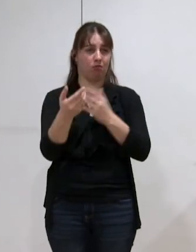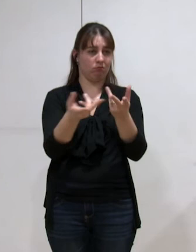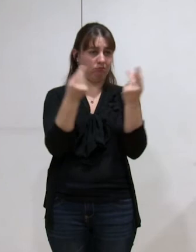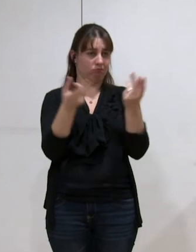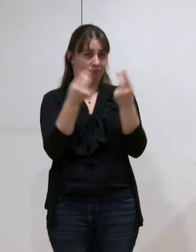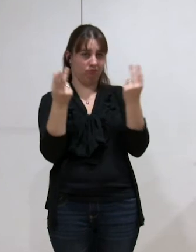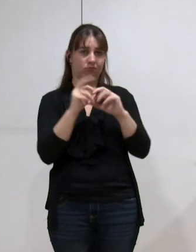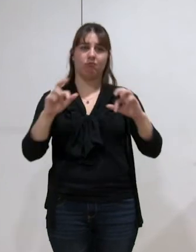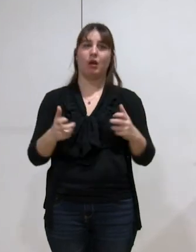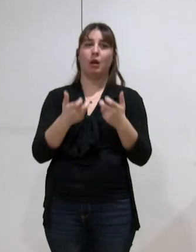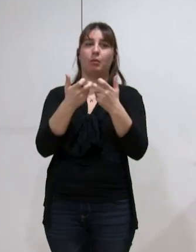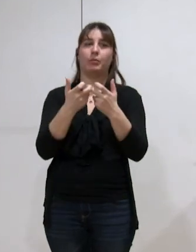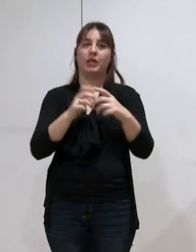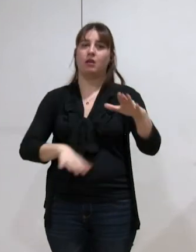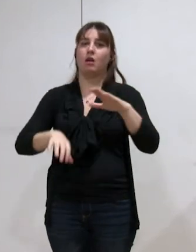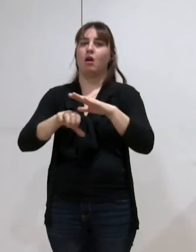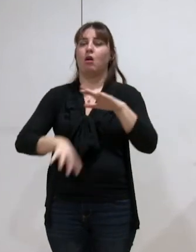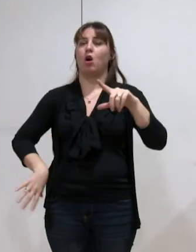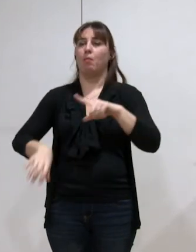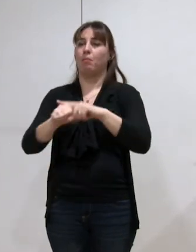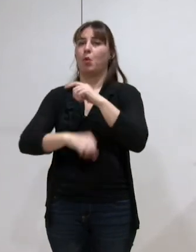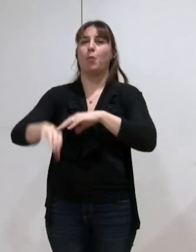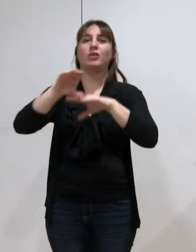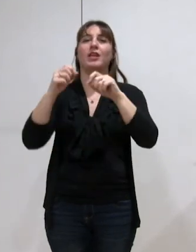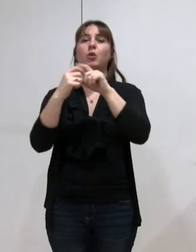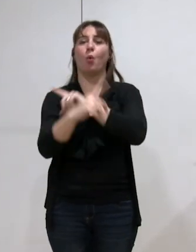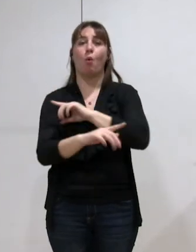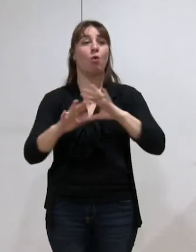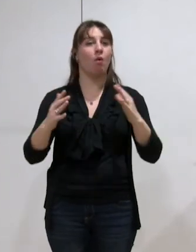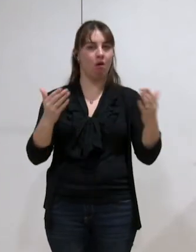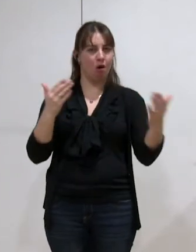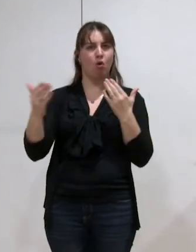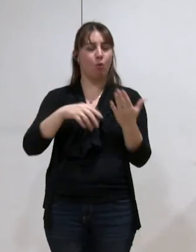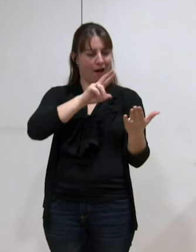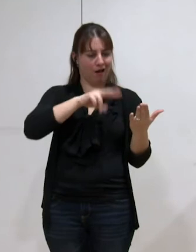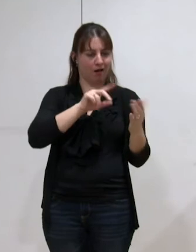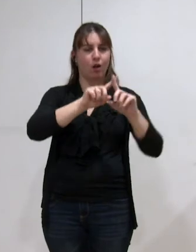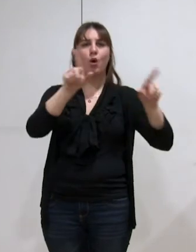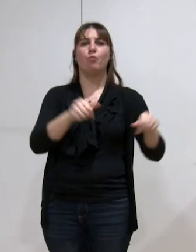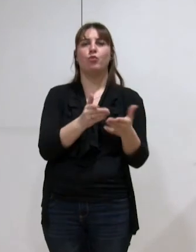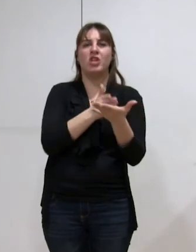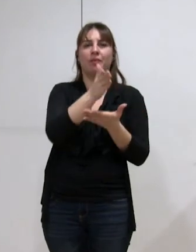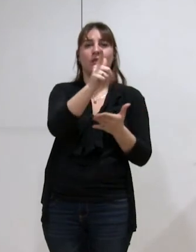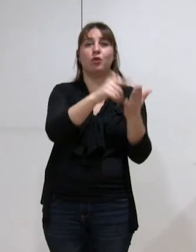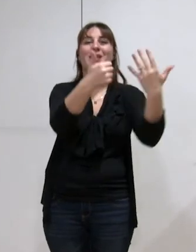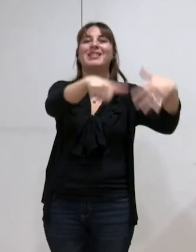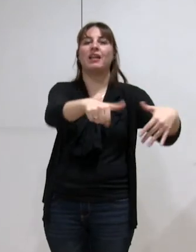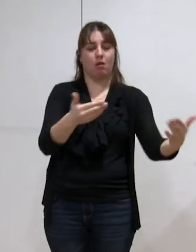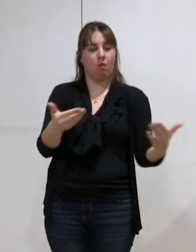au montant de l'attribution de compensation et en comparant à ce qui est marqué dans le budget prévisionnel 2016.